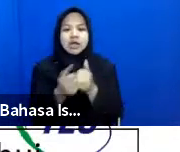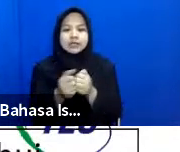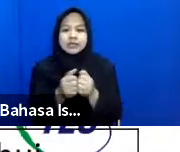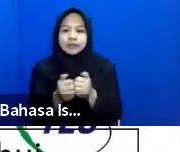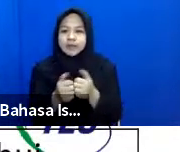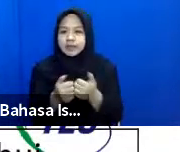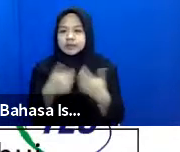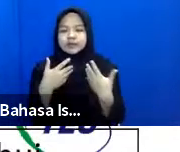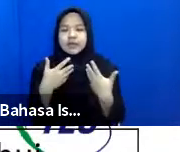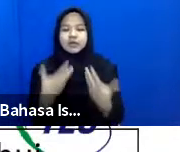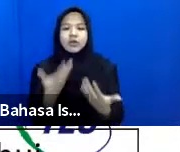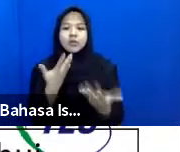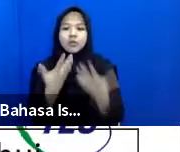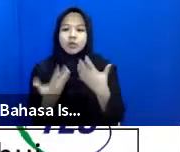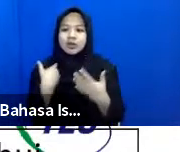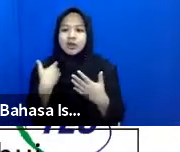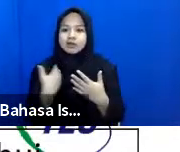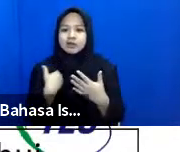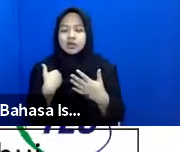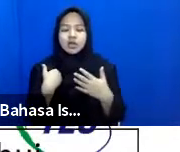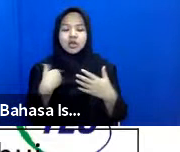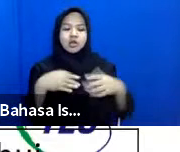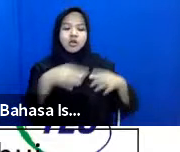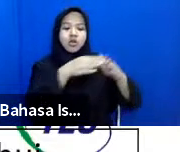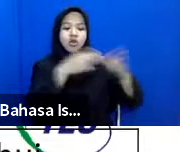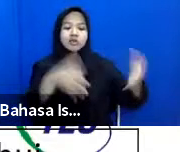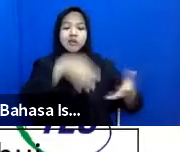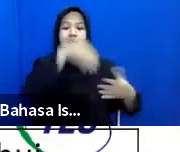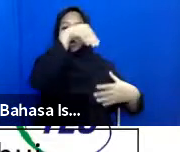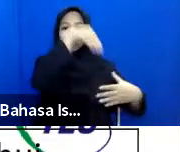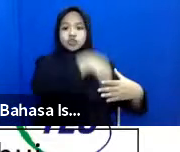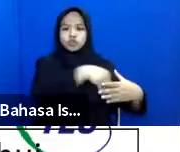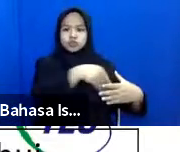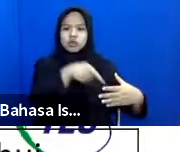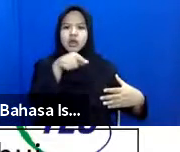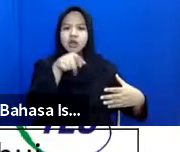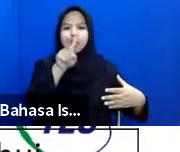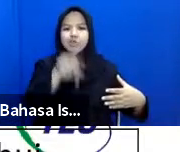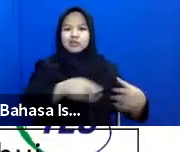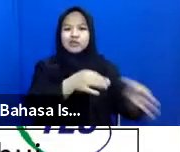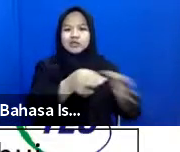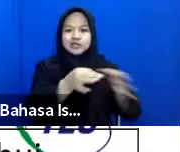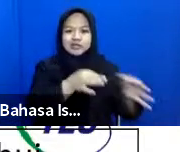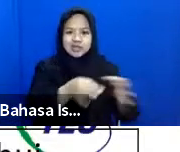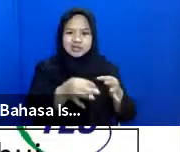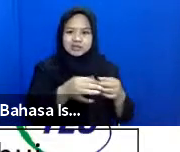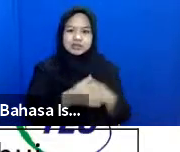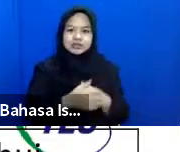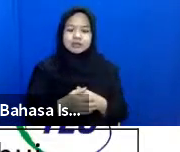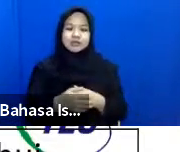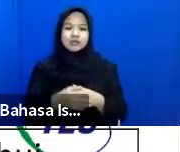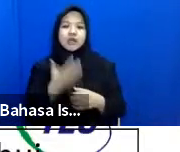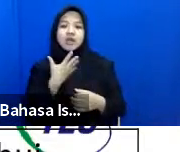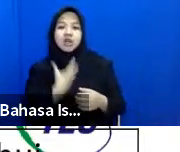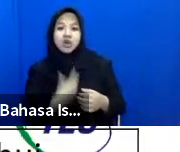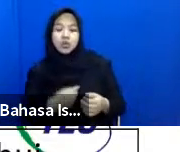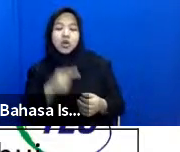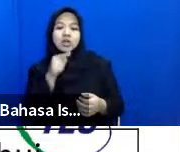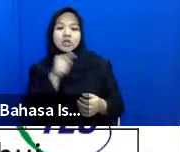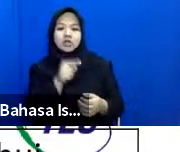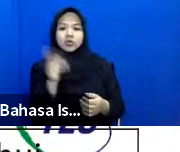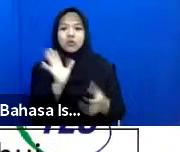atau mungkin ada yang lewat kotak box itu yang harus difasilitasi dan pastikan keluhan tidak hanya